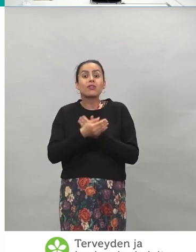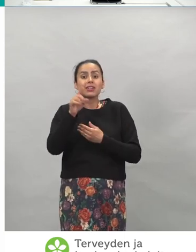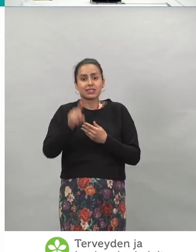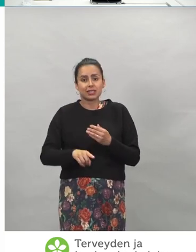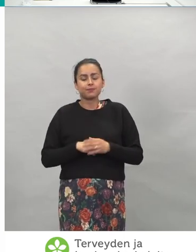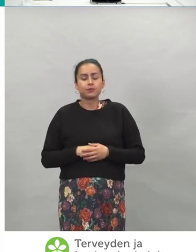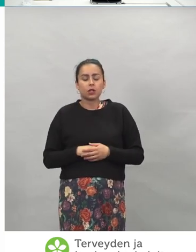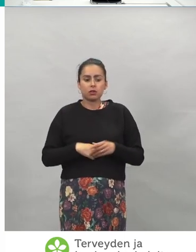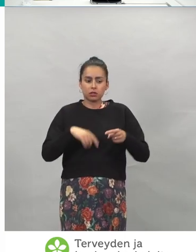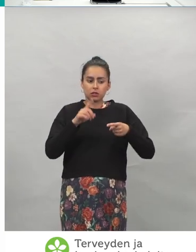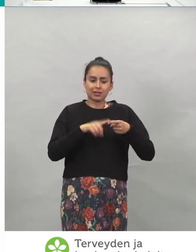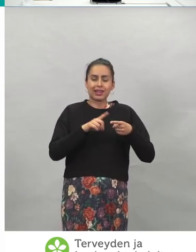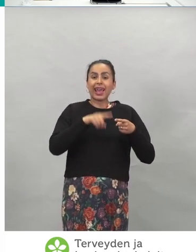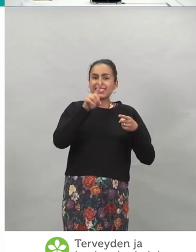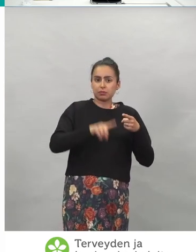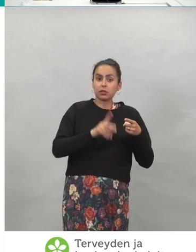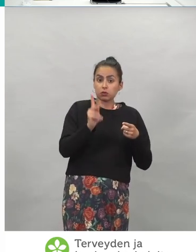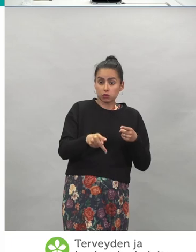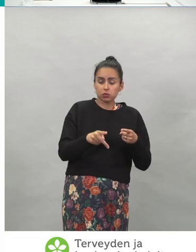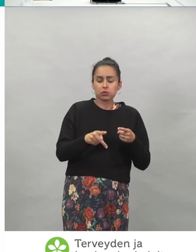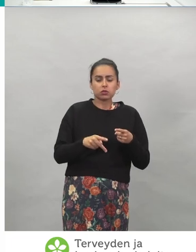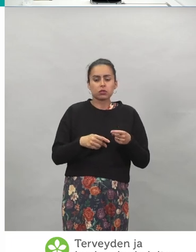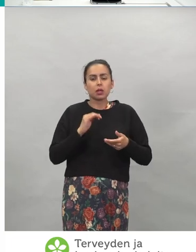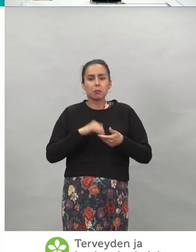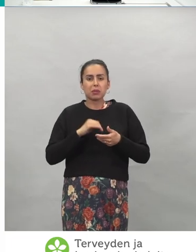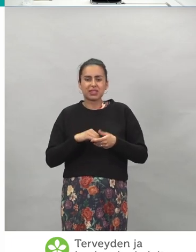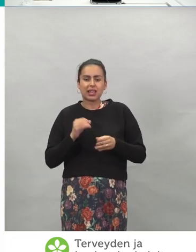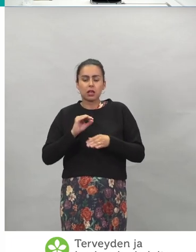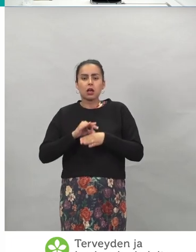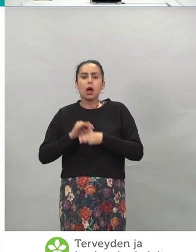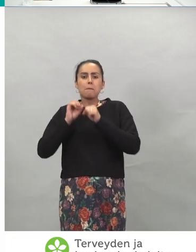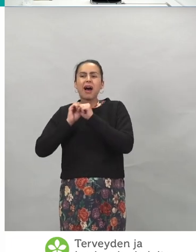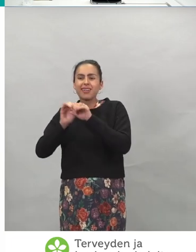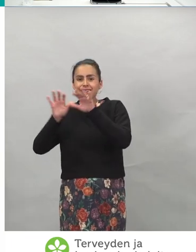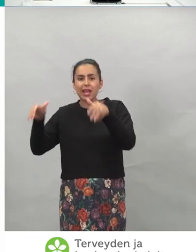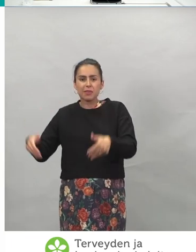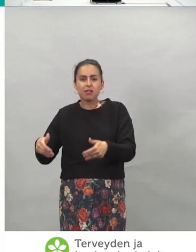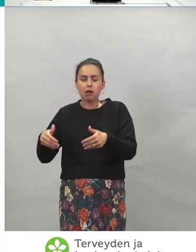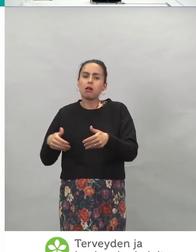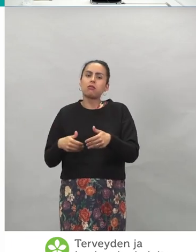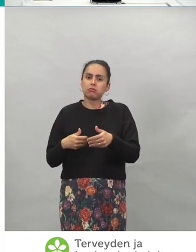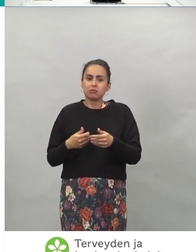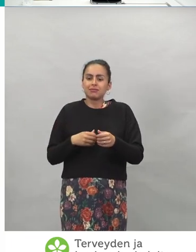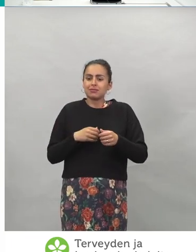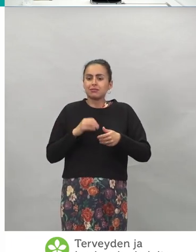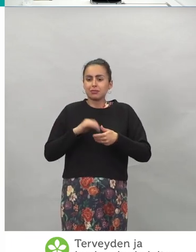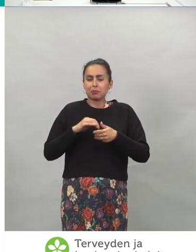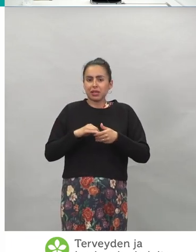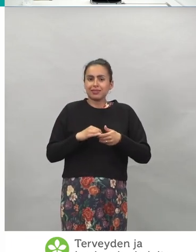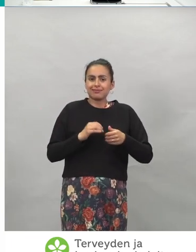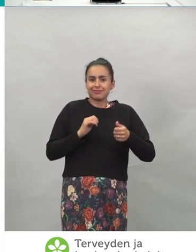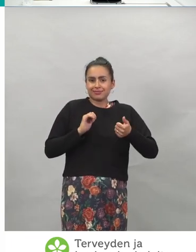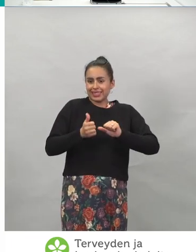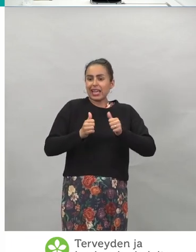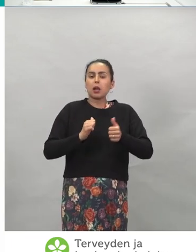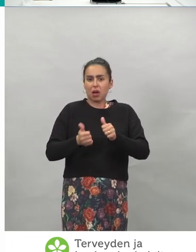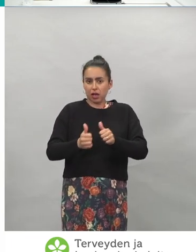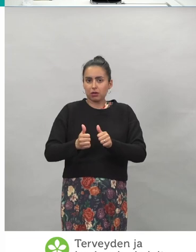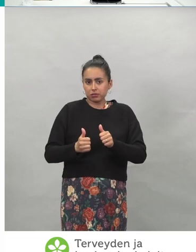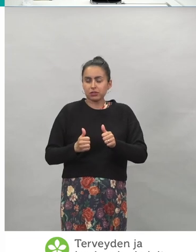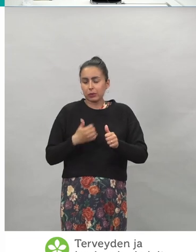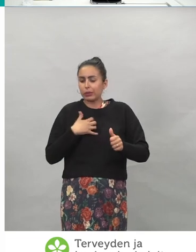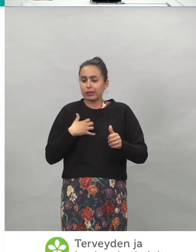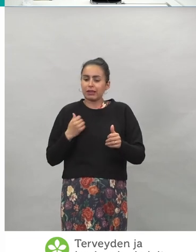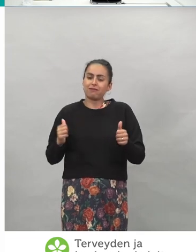ensimmäiseen kysymykseen vastaan, niin tämähän on ollut kilpajuoksua pandemia vastaan, ja useita valmistajia ja useita eri rokotteita,